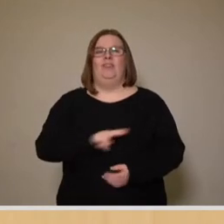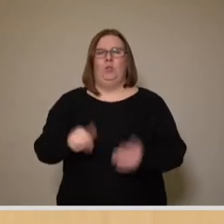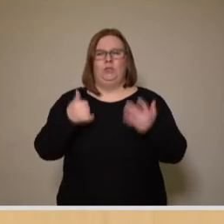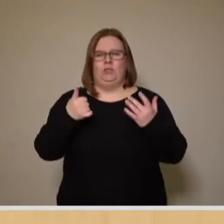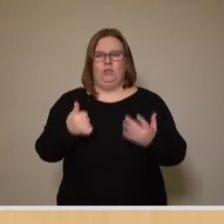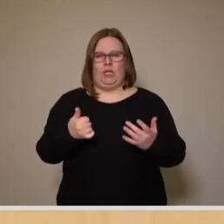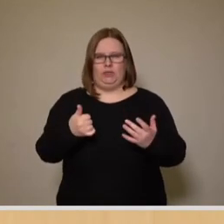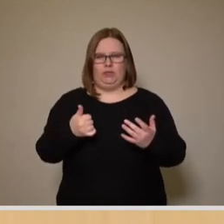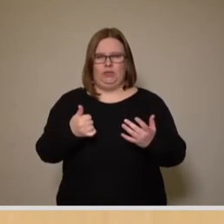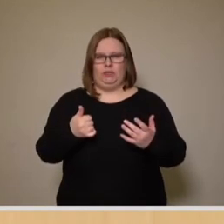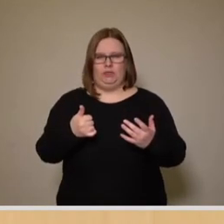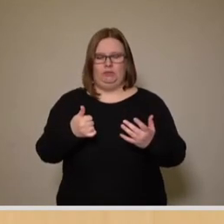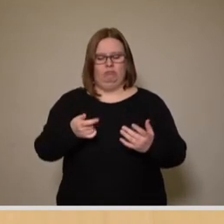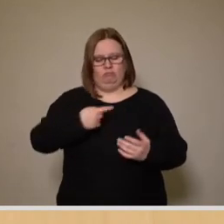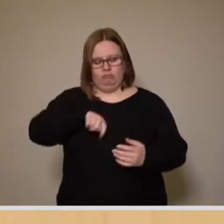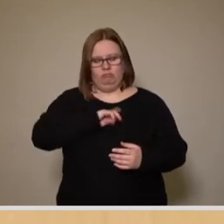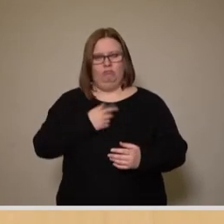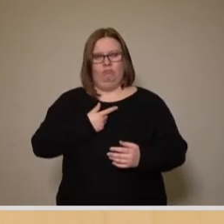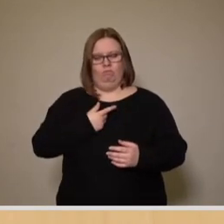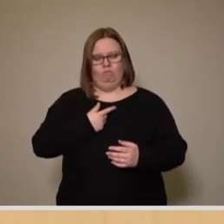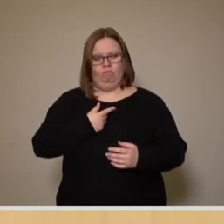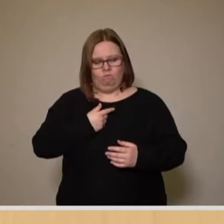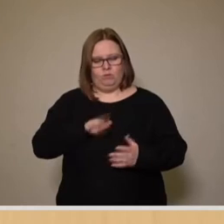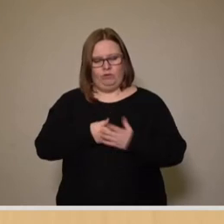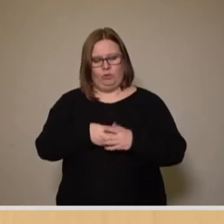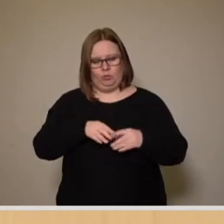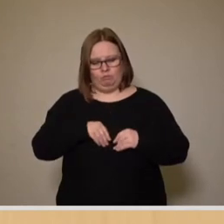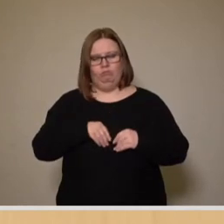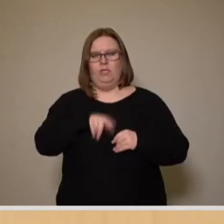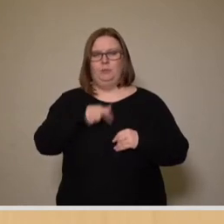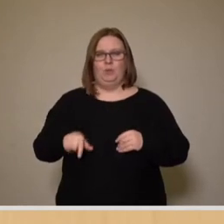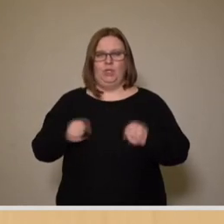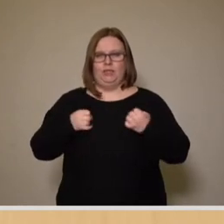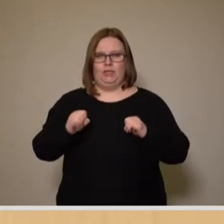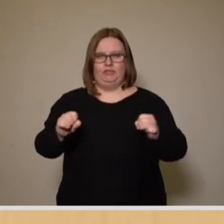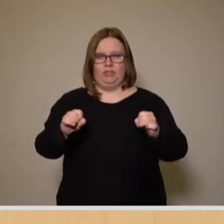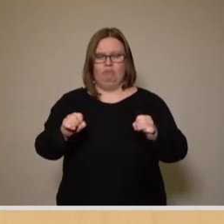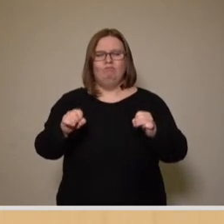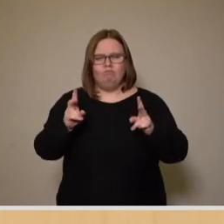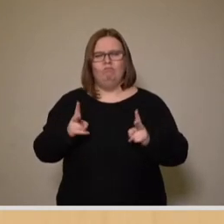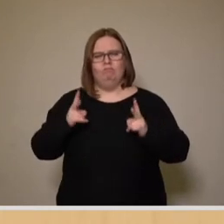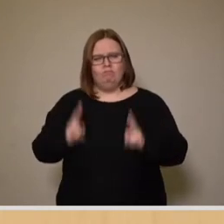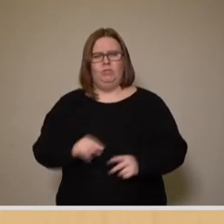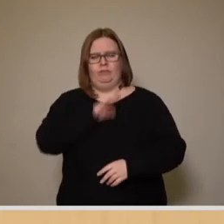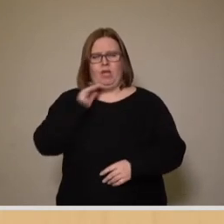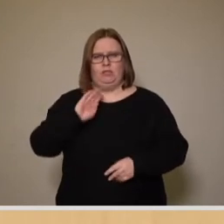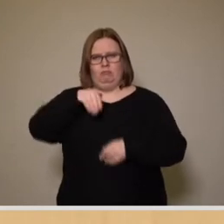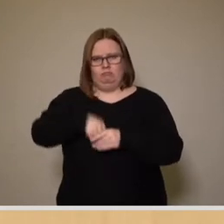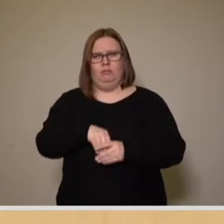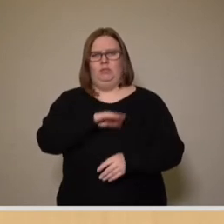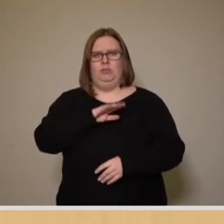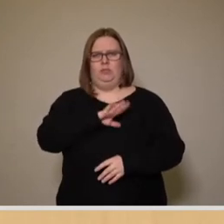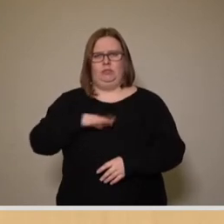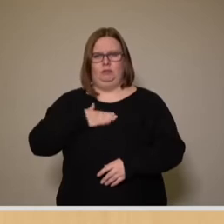2006 übernahmen wir den Staffelstab und gründeten die Bürgerinitiative Endlich Wasser in Sachsenbad.